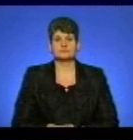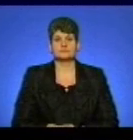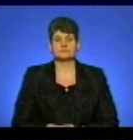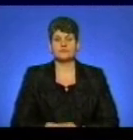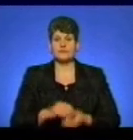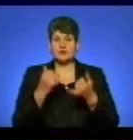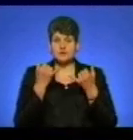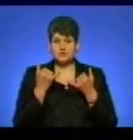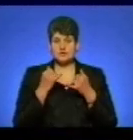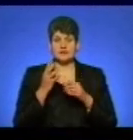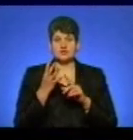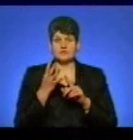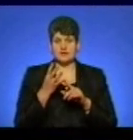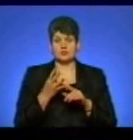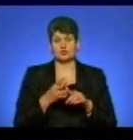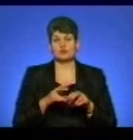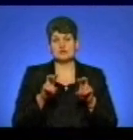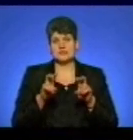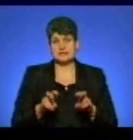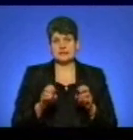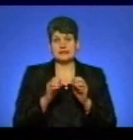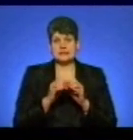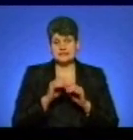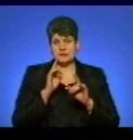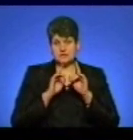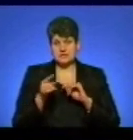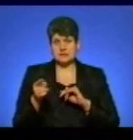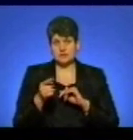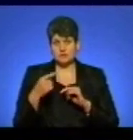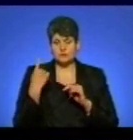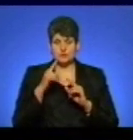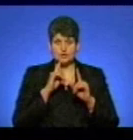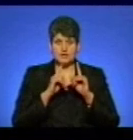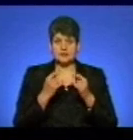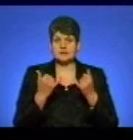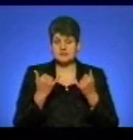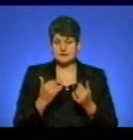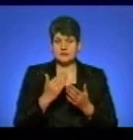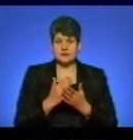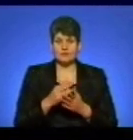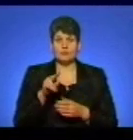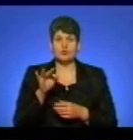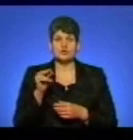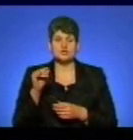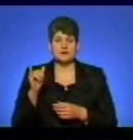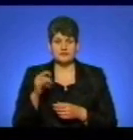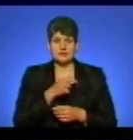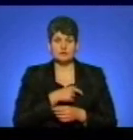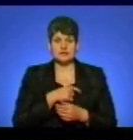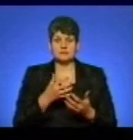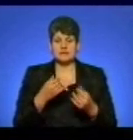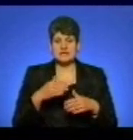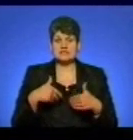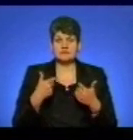Сьогодні на 4-му пленарному засіданні 10-ї сесії Тернопільської обласної ради, яке зараз триває у Печаєві, депутати прийняли звернення до